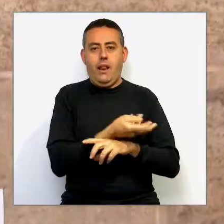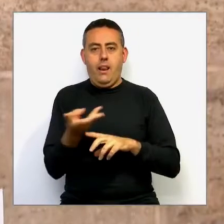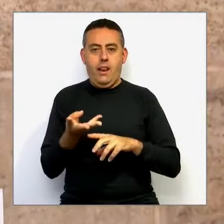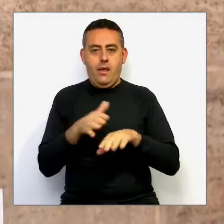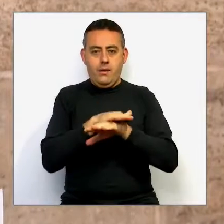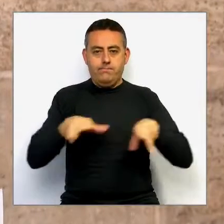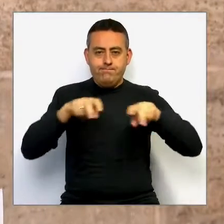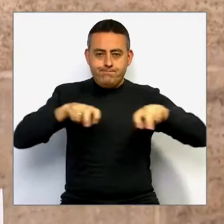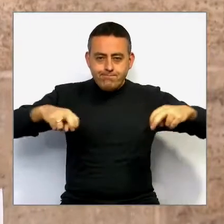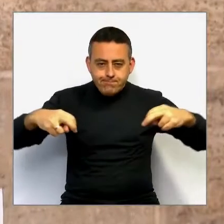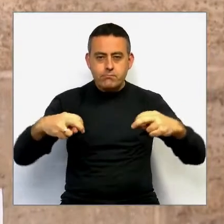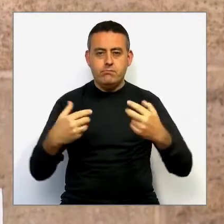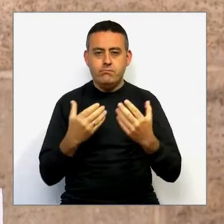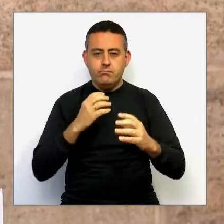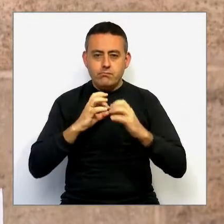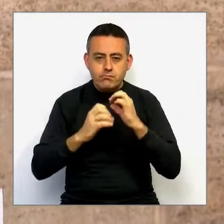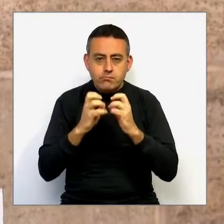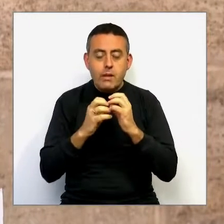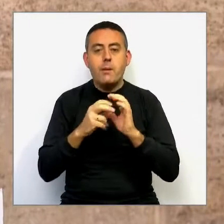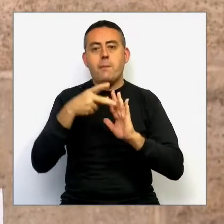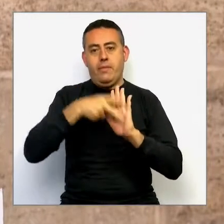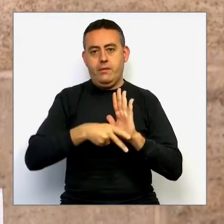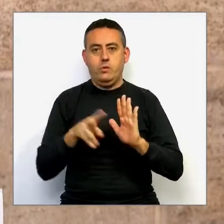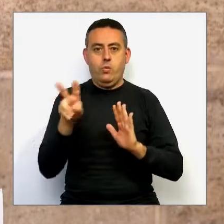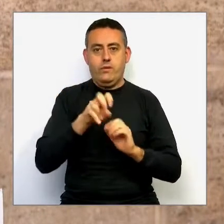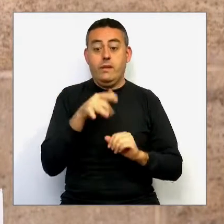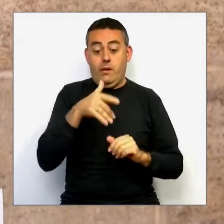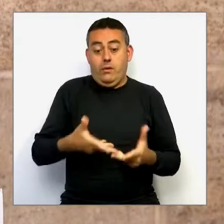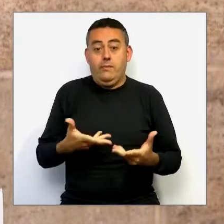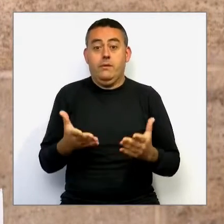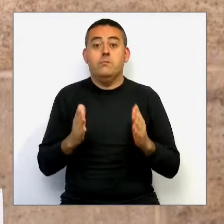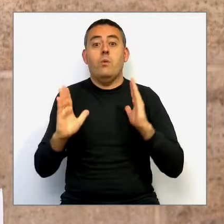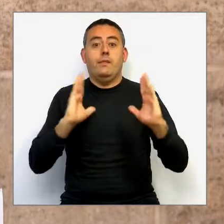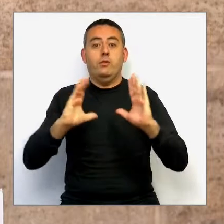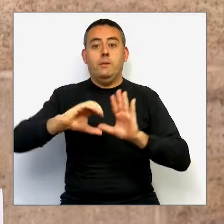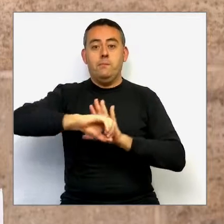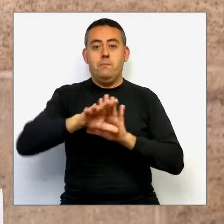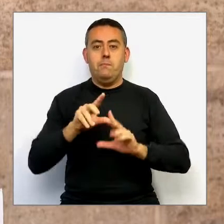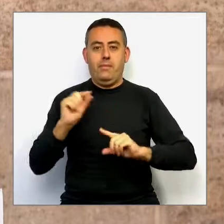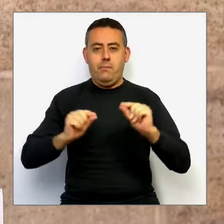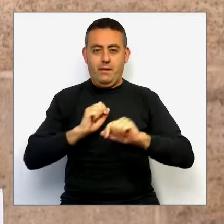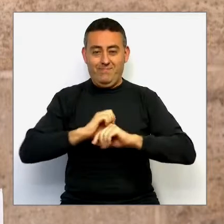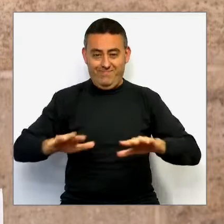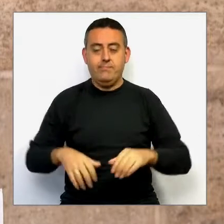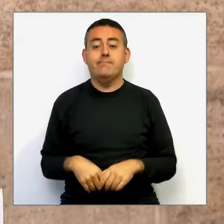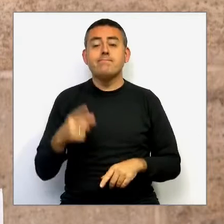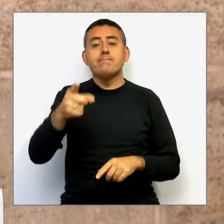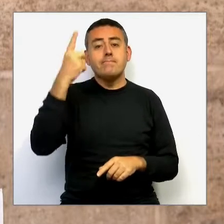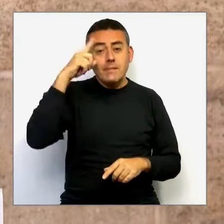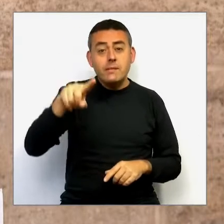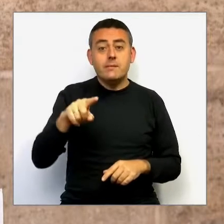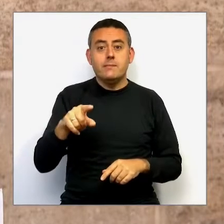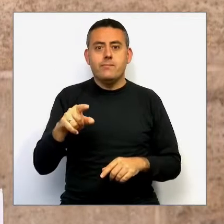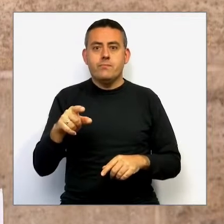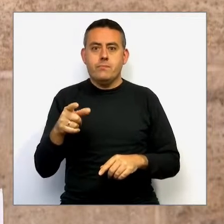Gràcies. aquest moment que estem vivint de la pandèmia, com saben, gràcies a l'immens esforç